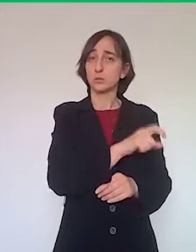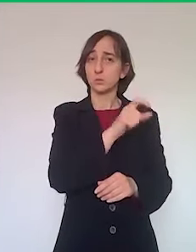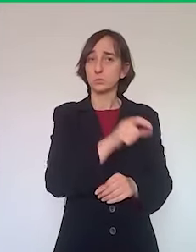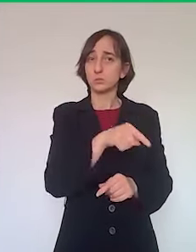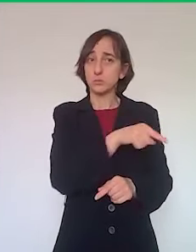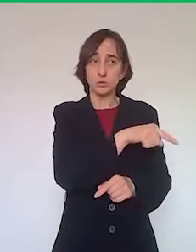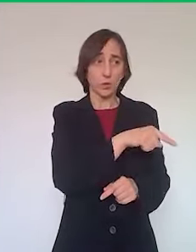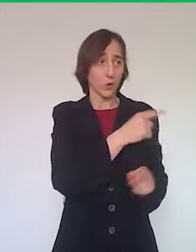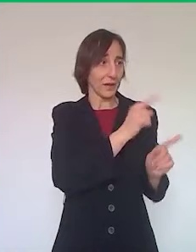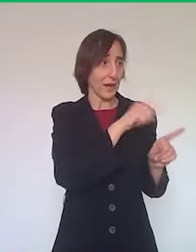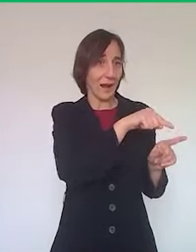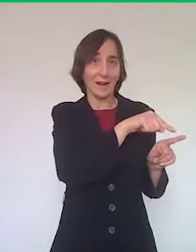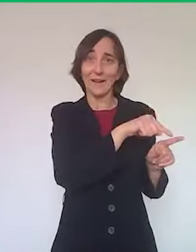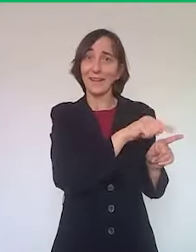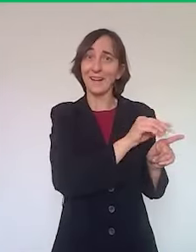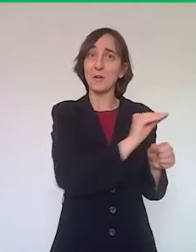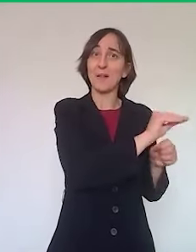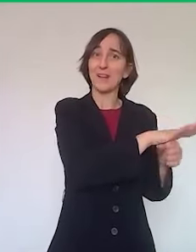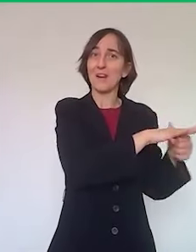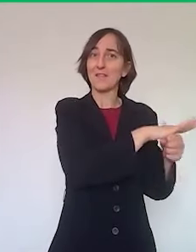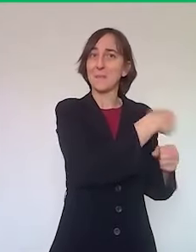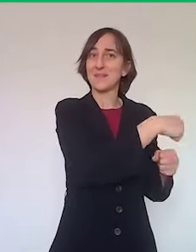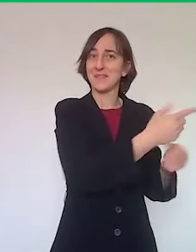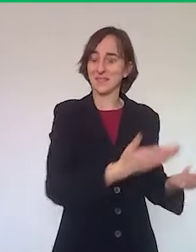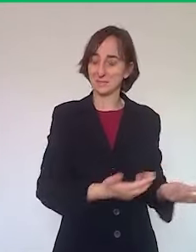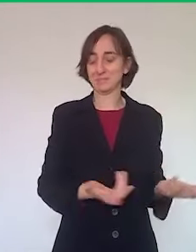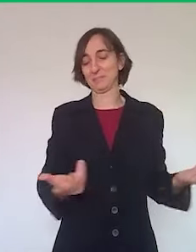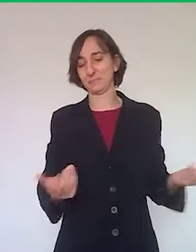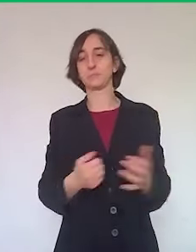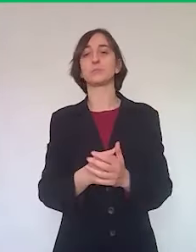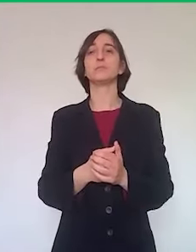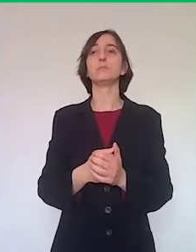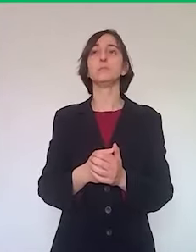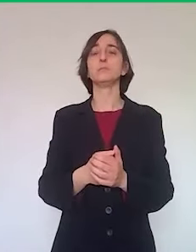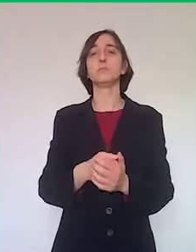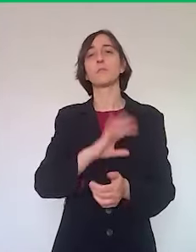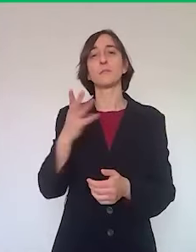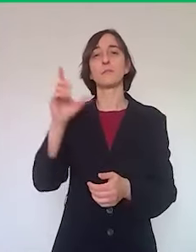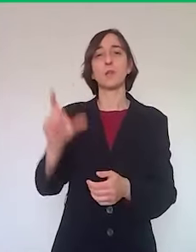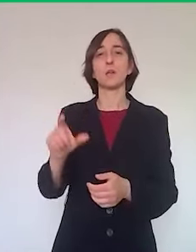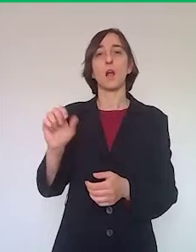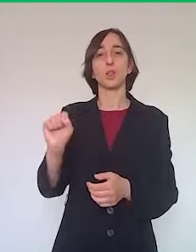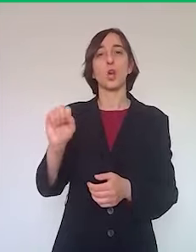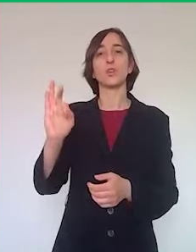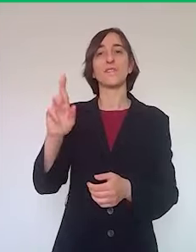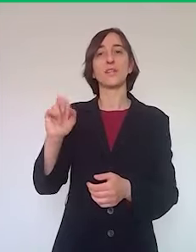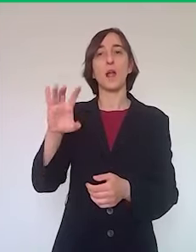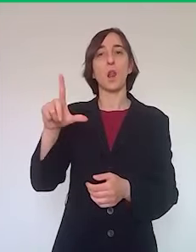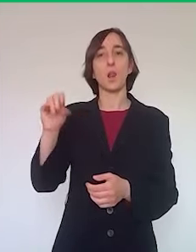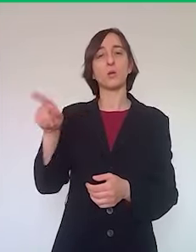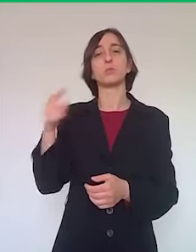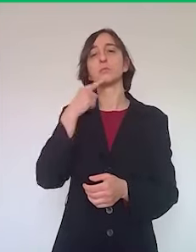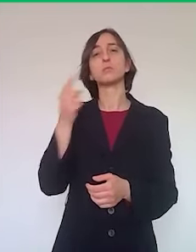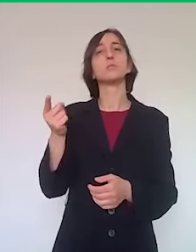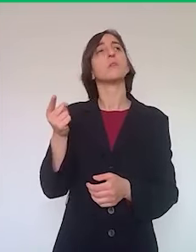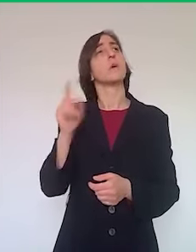mantenere come tutti noi. Ancora, Antonio Friello chiede di autorizzare i custodi dei campi sportivi a fare